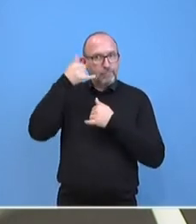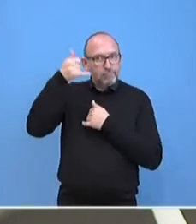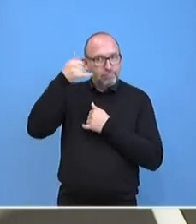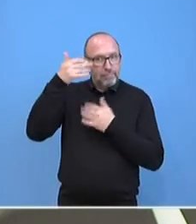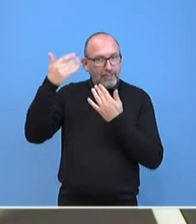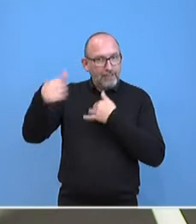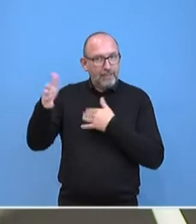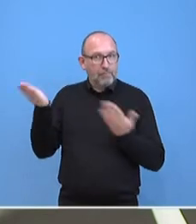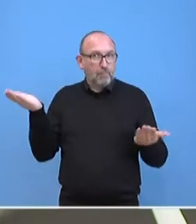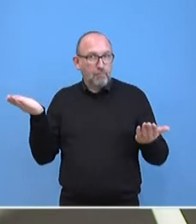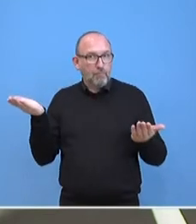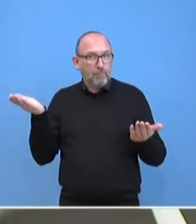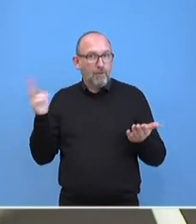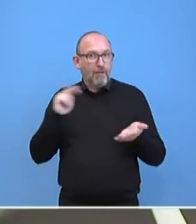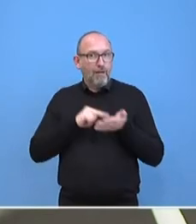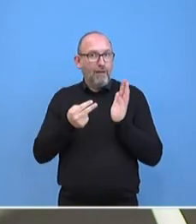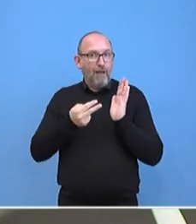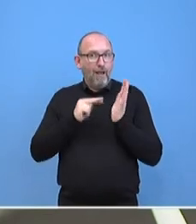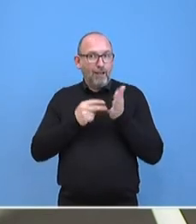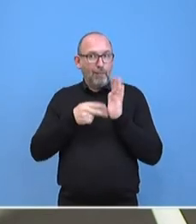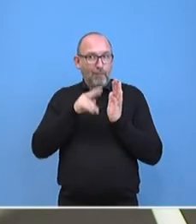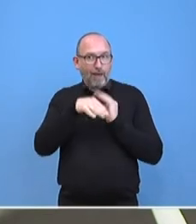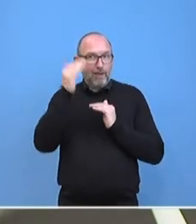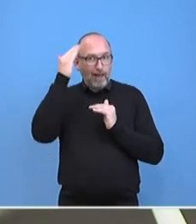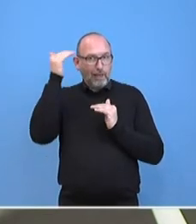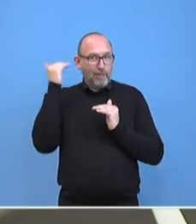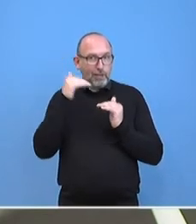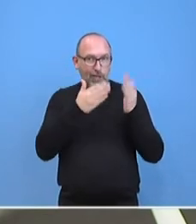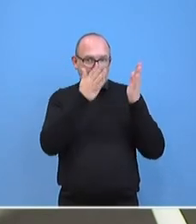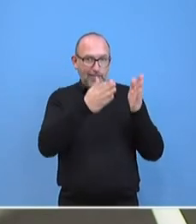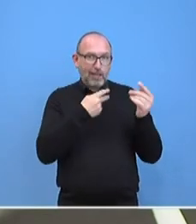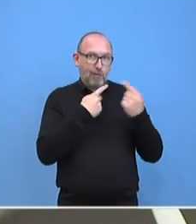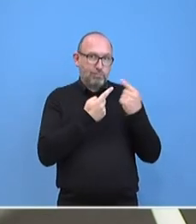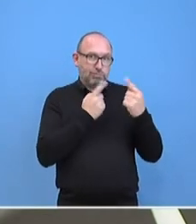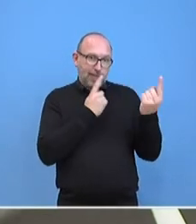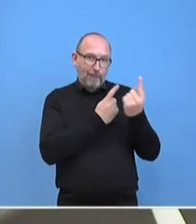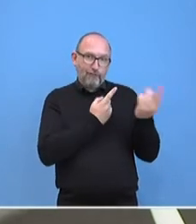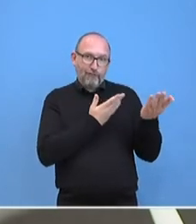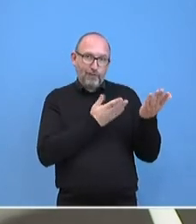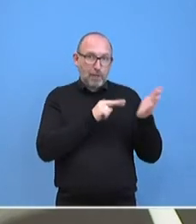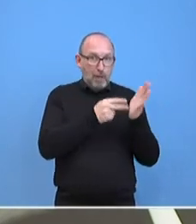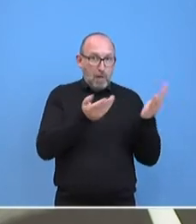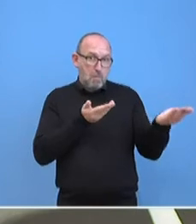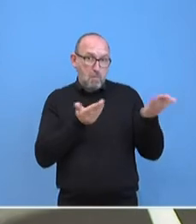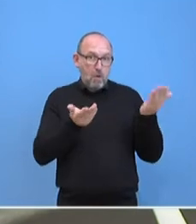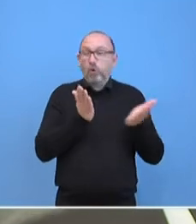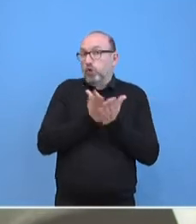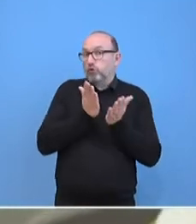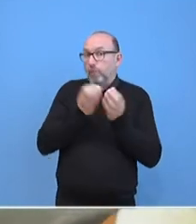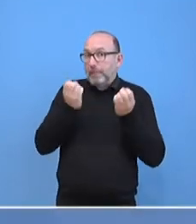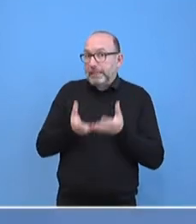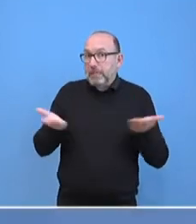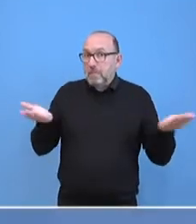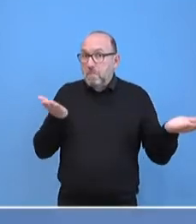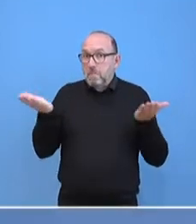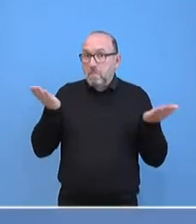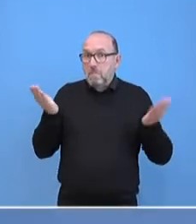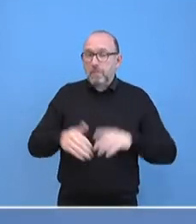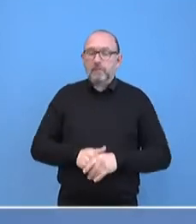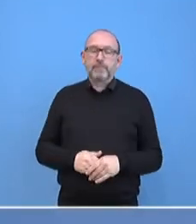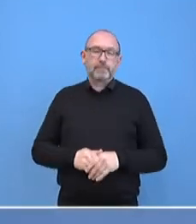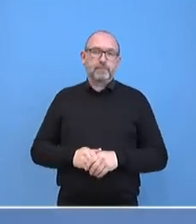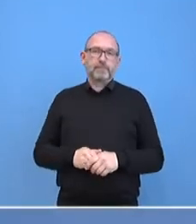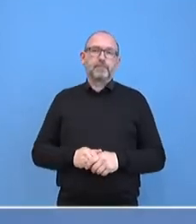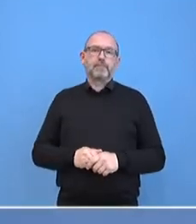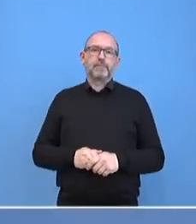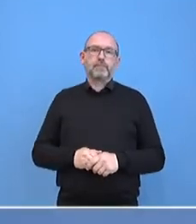geplant ist, mit der aserbaizanischen Seite zu reden. Herr Seibert, beziehungsweise hat die Kanzlerin dies schon getan? Ja, sie hat